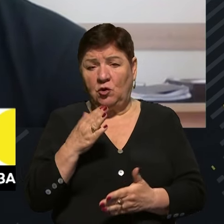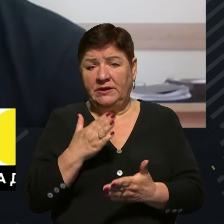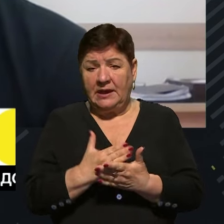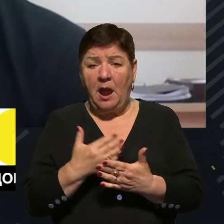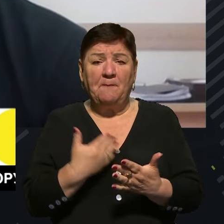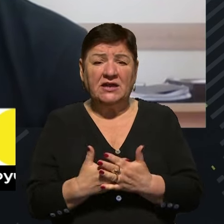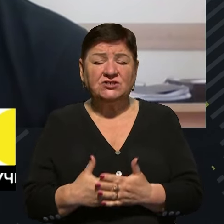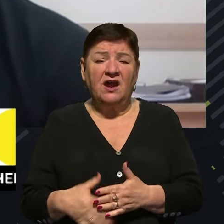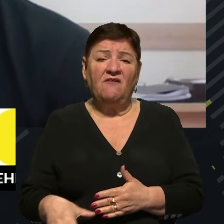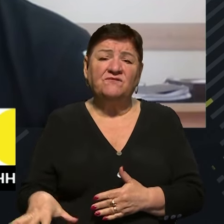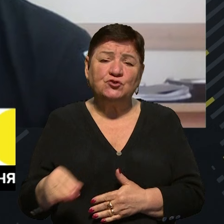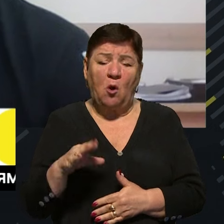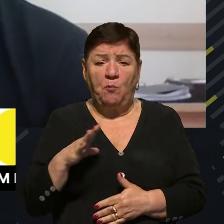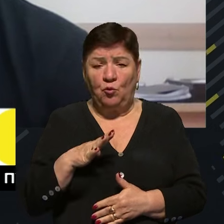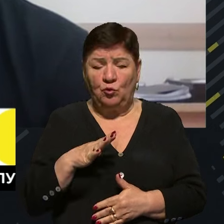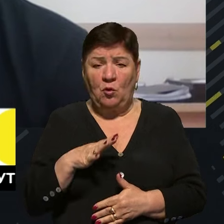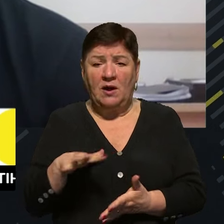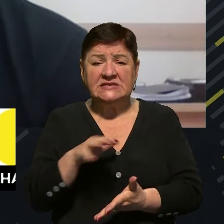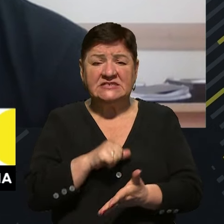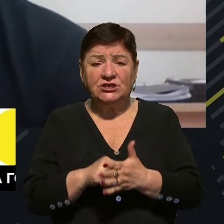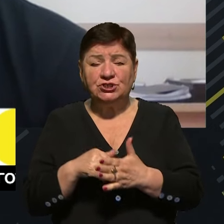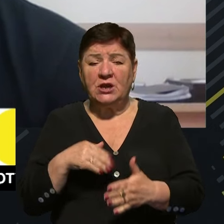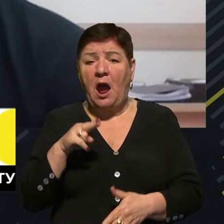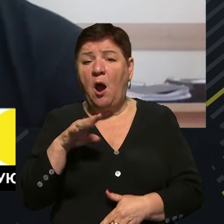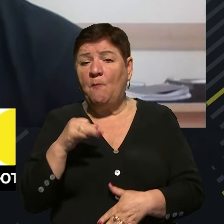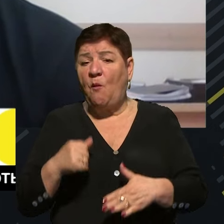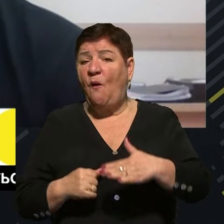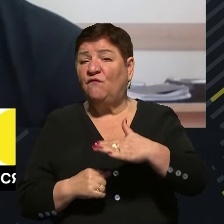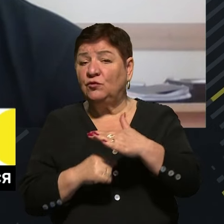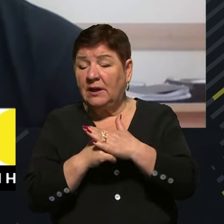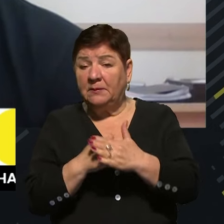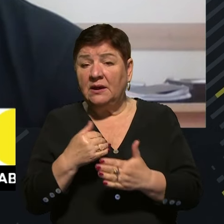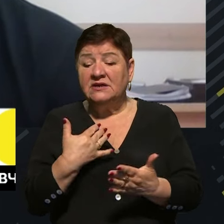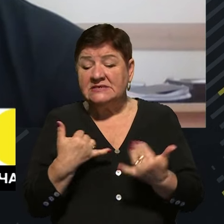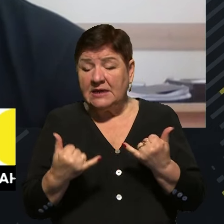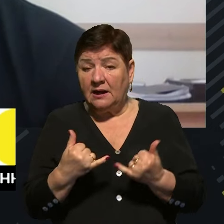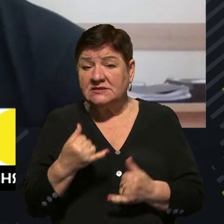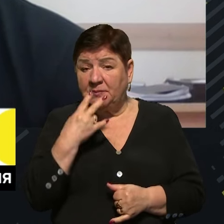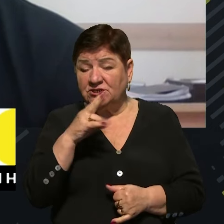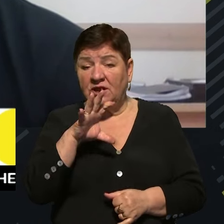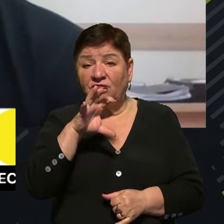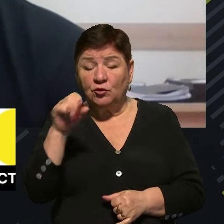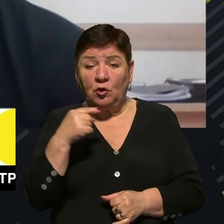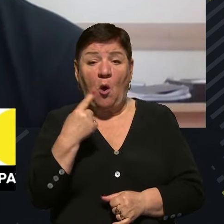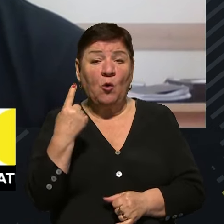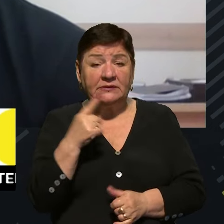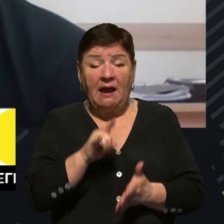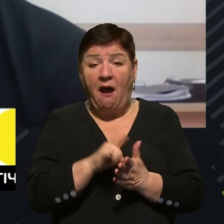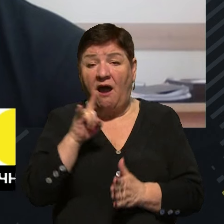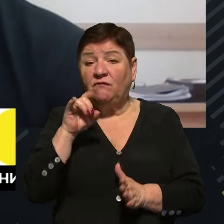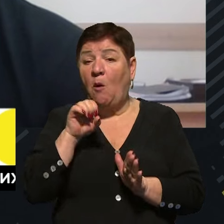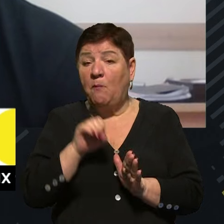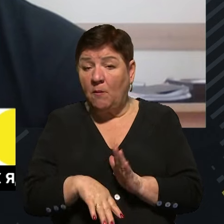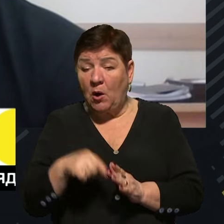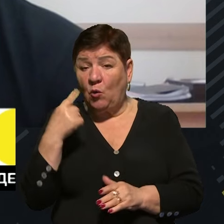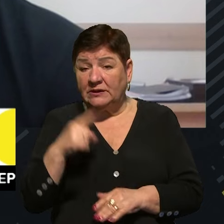було майже знищено по фундаменту. Пане Володимиро, щойно бачили якраз фотографії. То йдеться про те, що це була одна авіабомба і вона